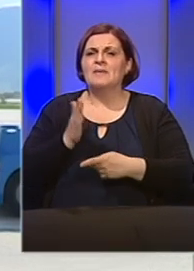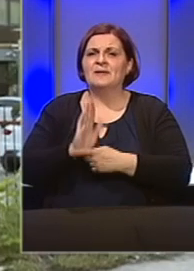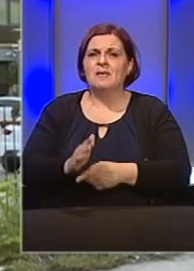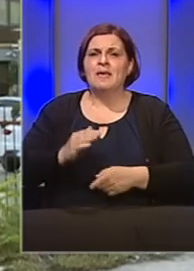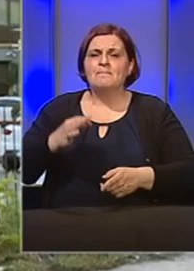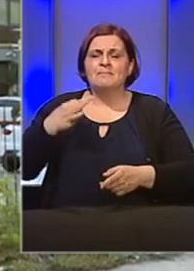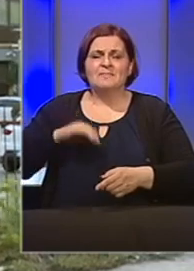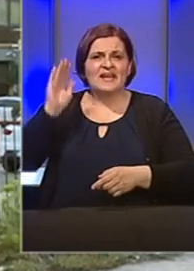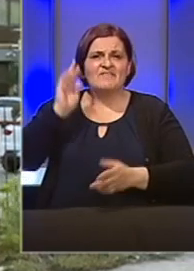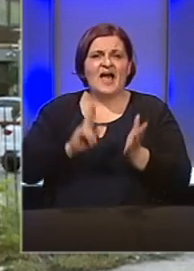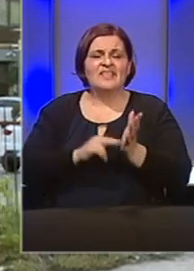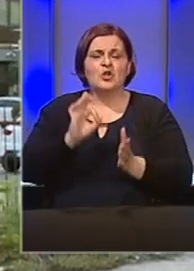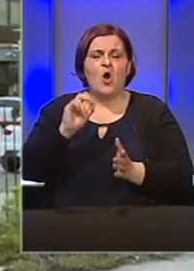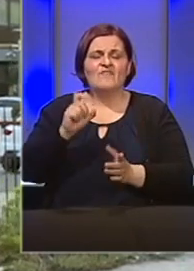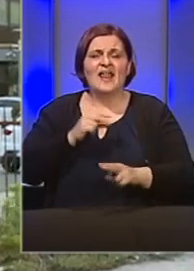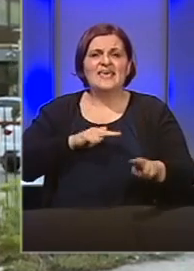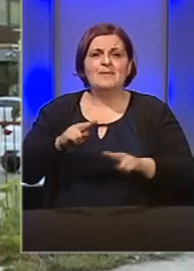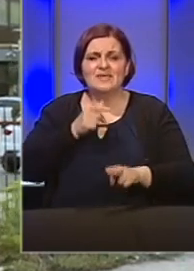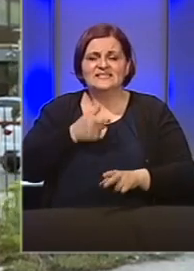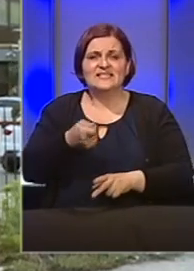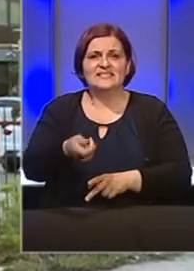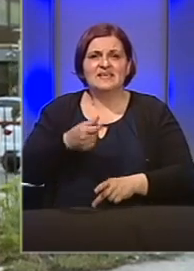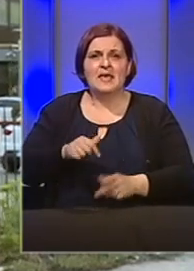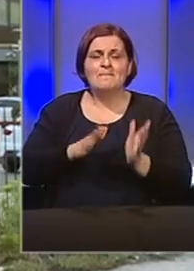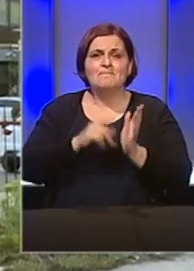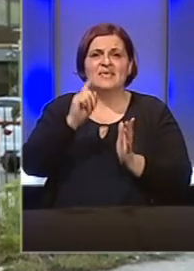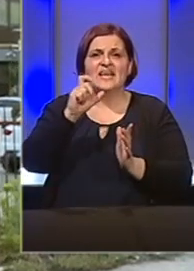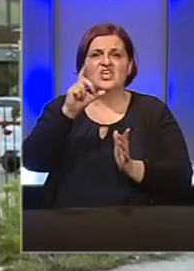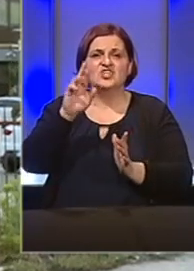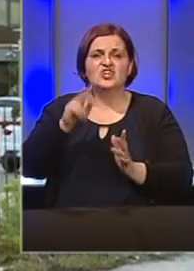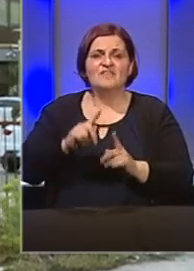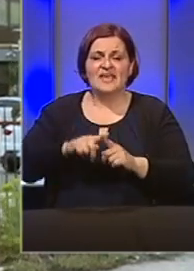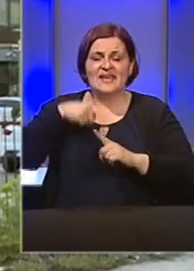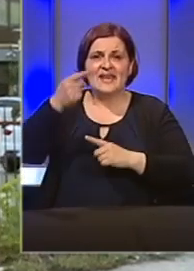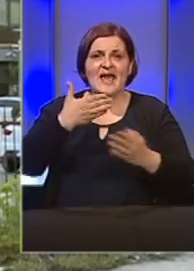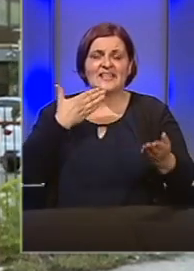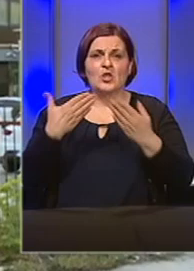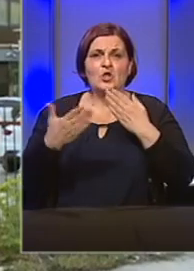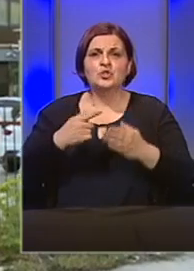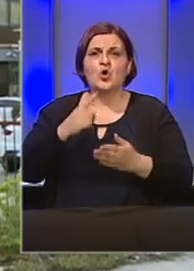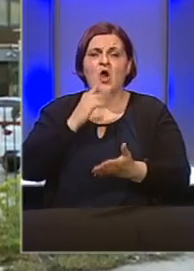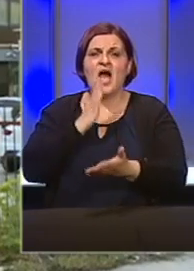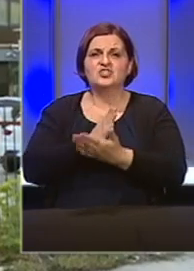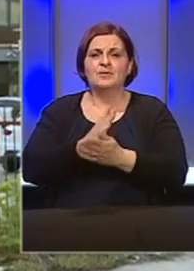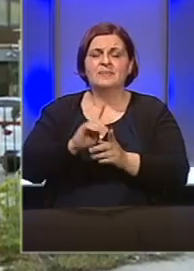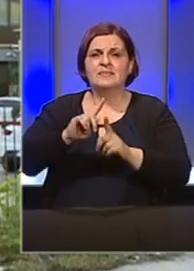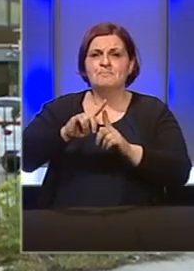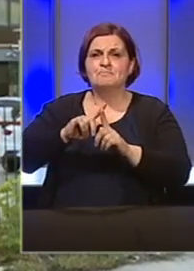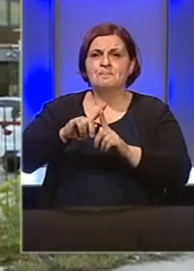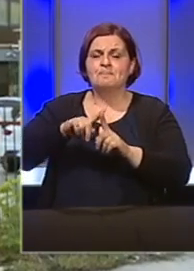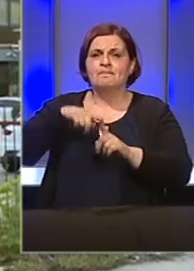premijera Fadla Novalića i ministrice financija Jelke Miličević na njihovoj narednoj sjednici koja je zakazana za narednu